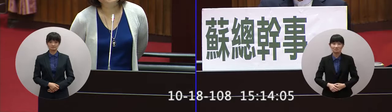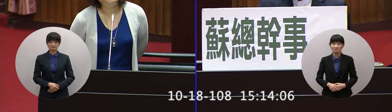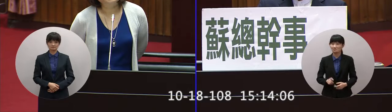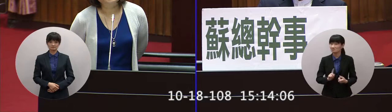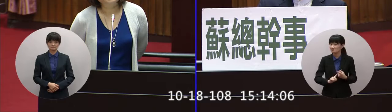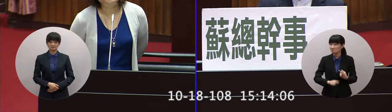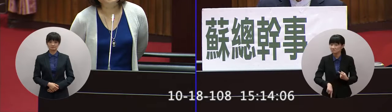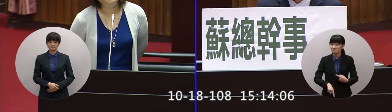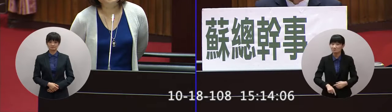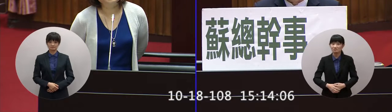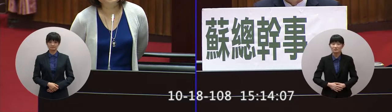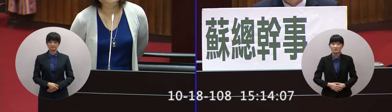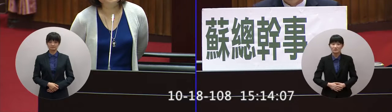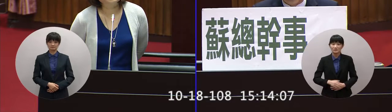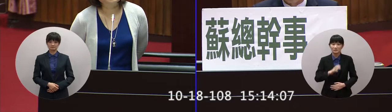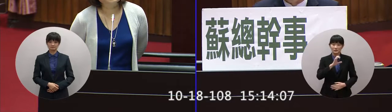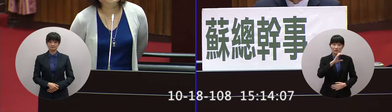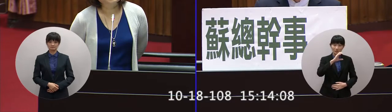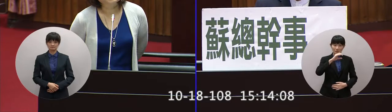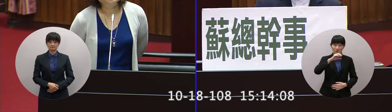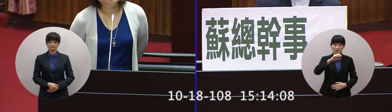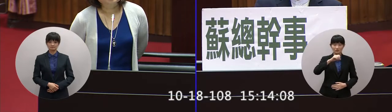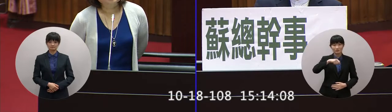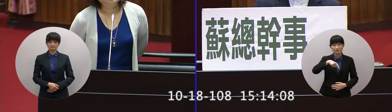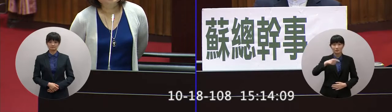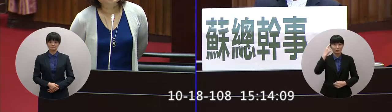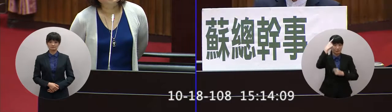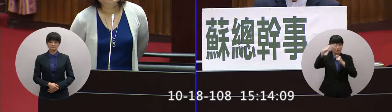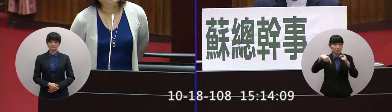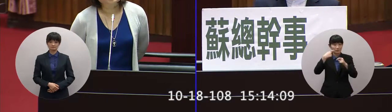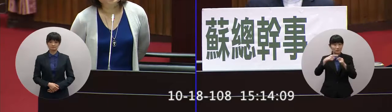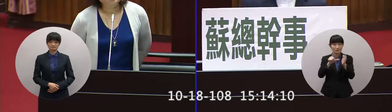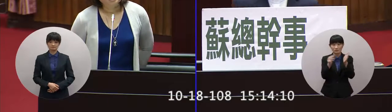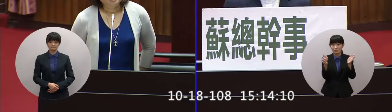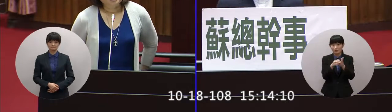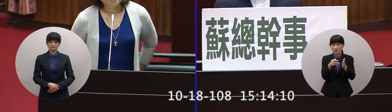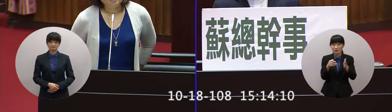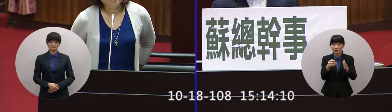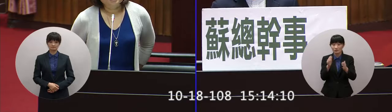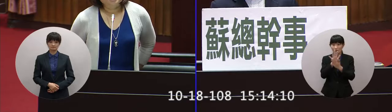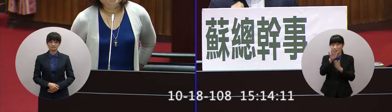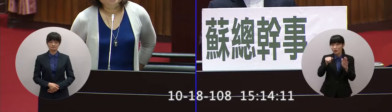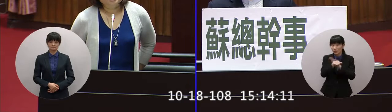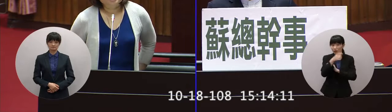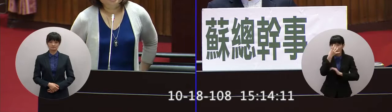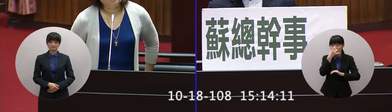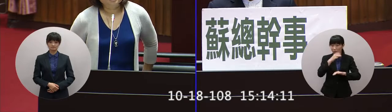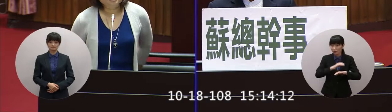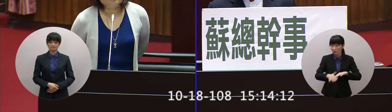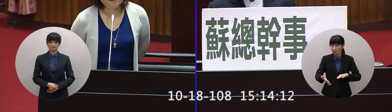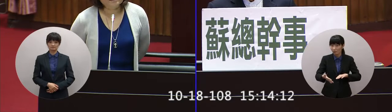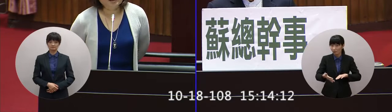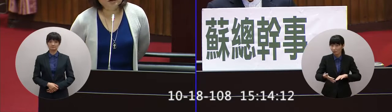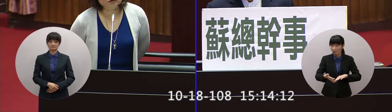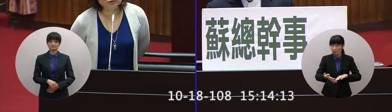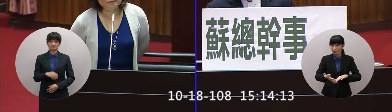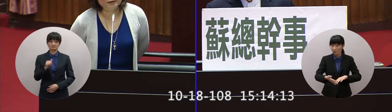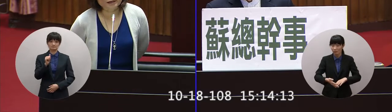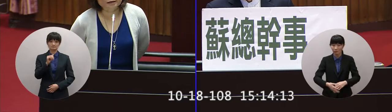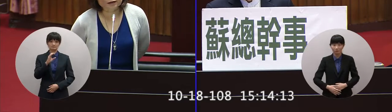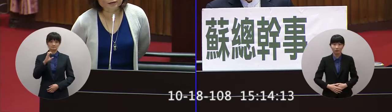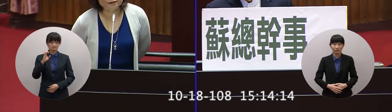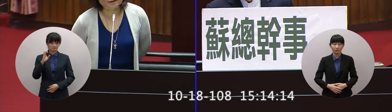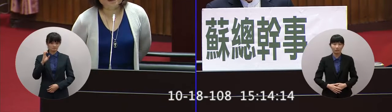對不對埃克華明年到期會不會被取消照收清單會不會RCE沒有